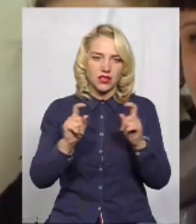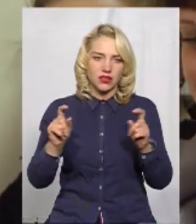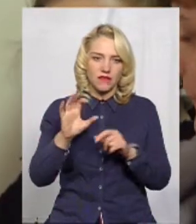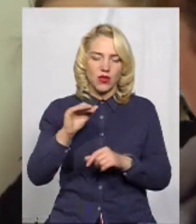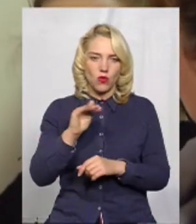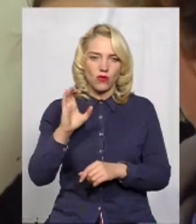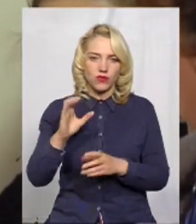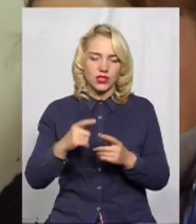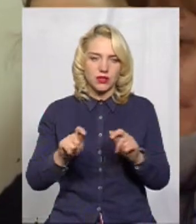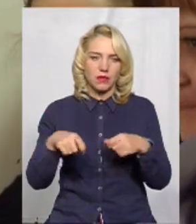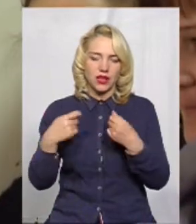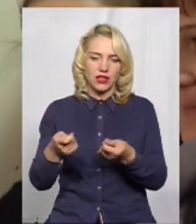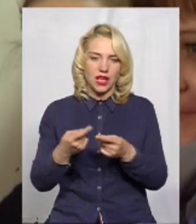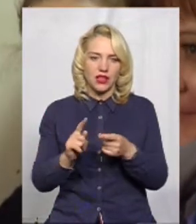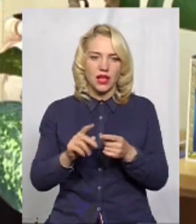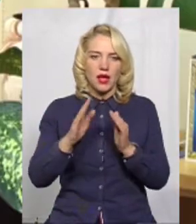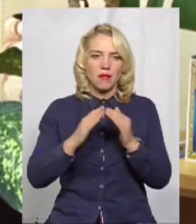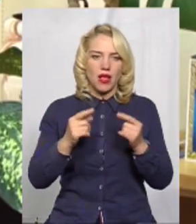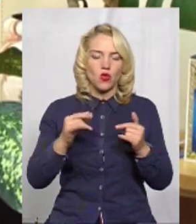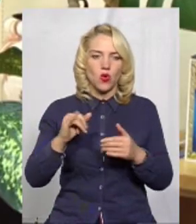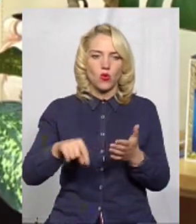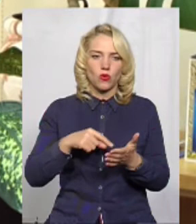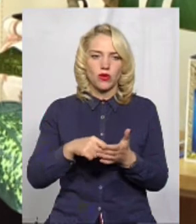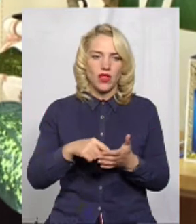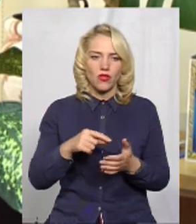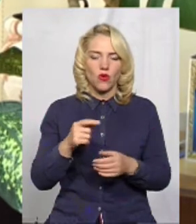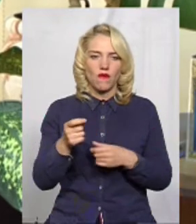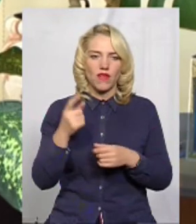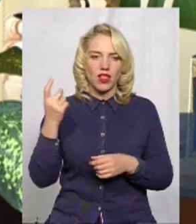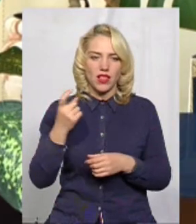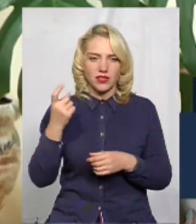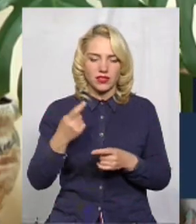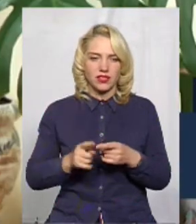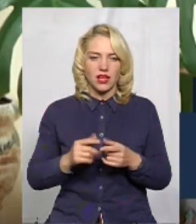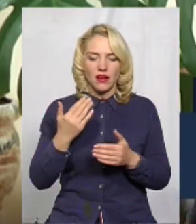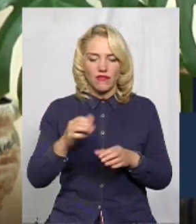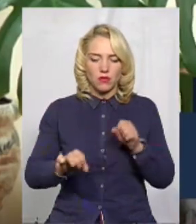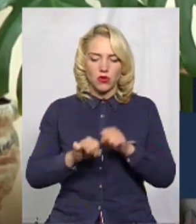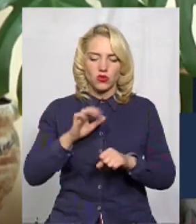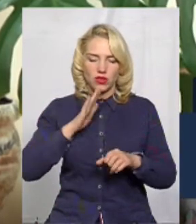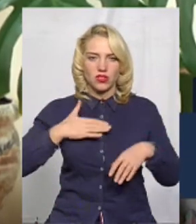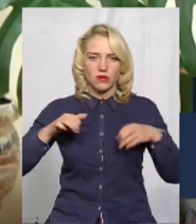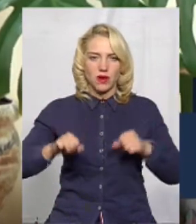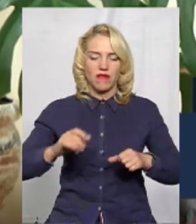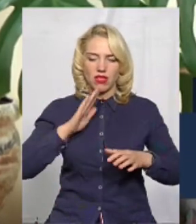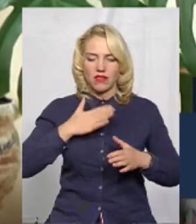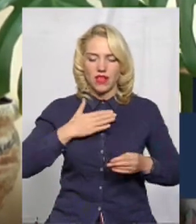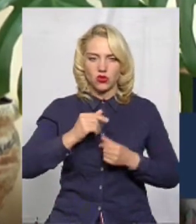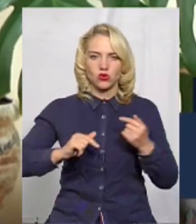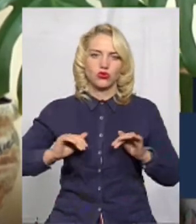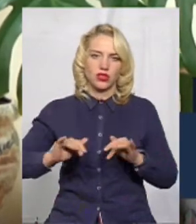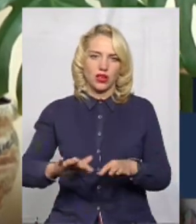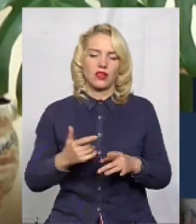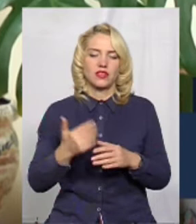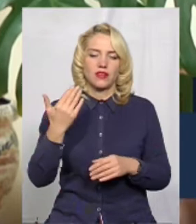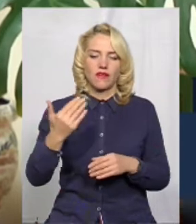«Нергоінвест», передали майно у комунальну власність. Ви порушуєте наші права на господарську діяльність, перше, друге, призводите до змушених